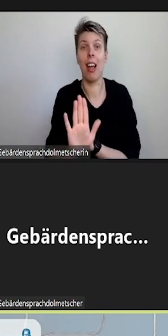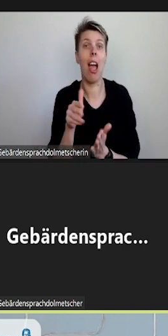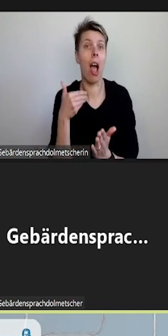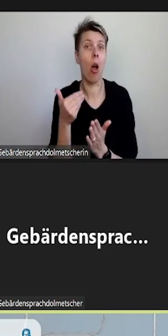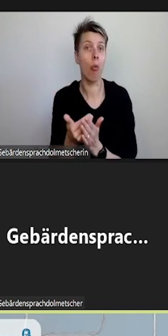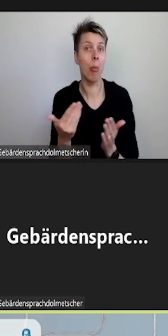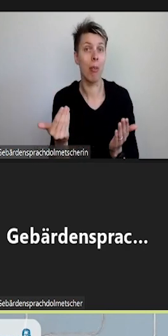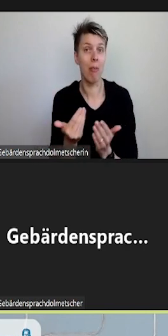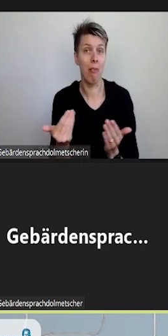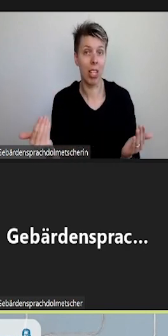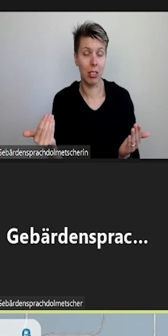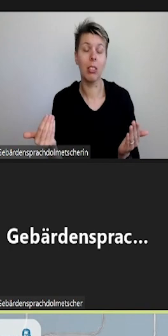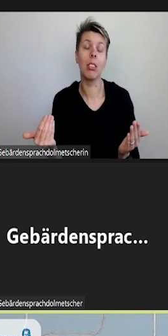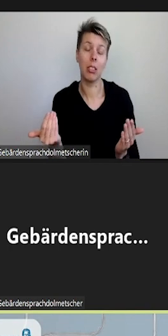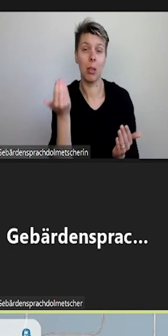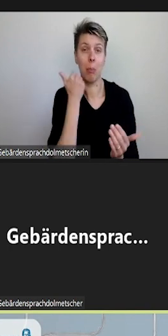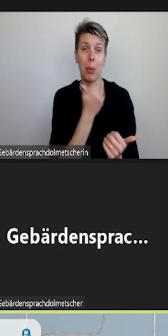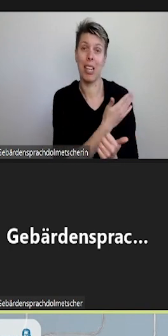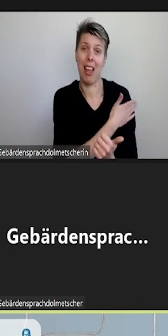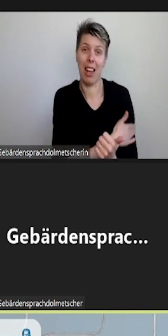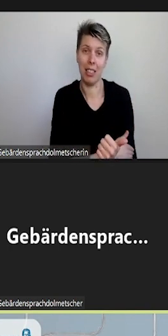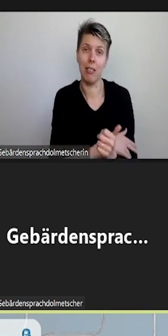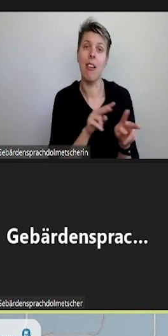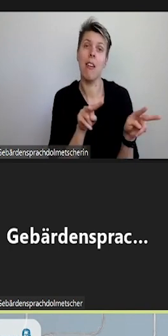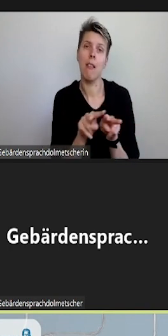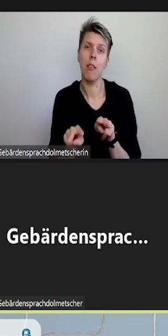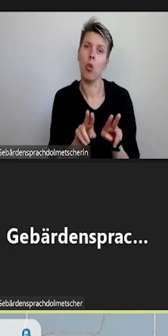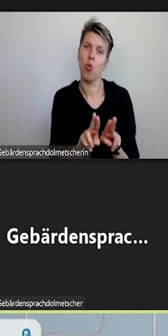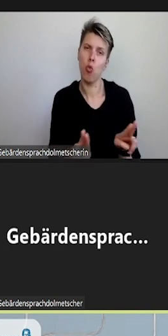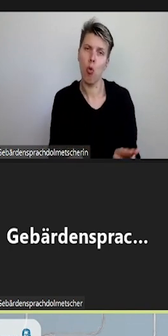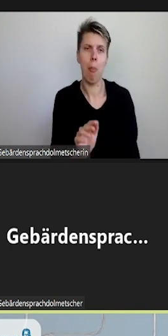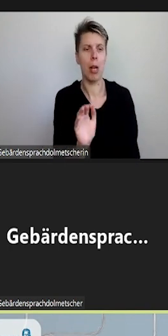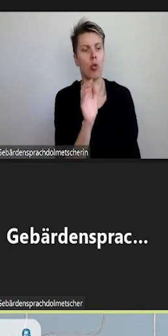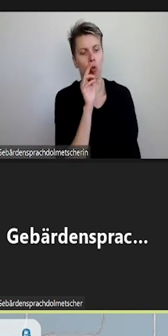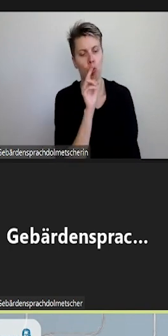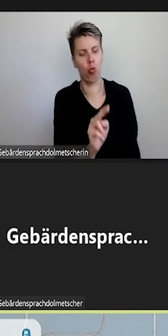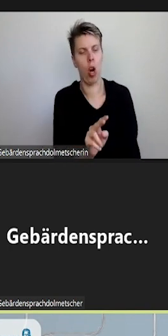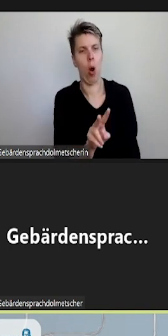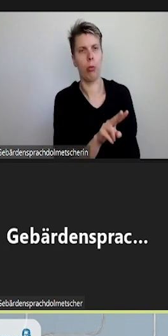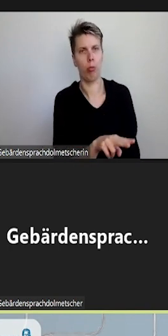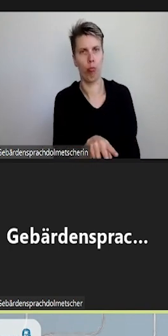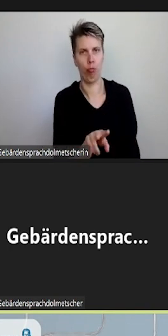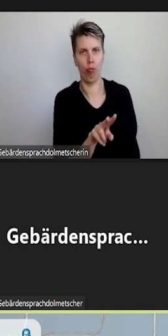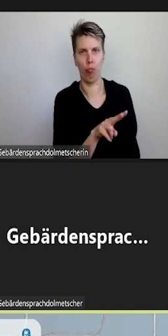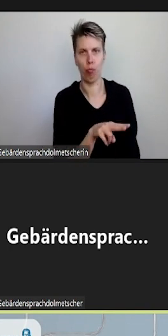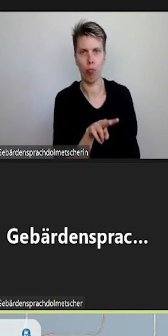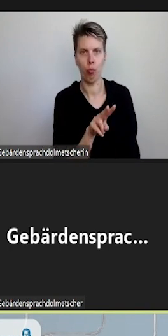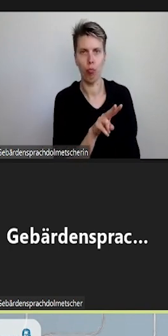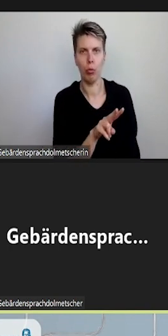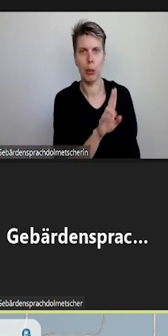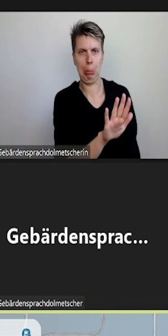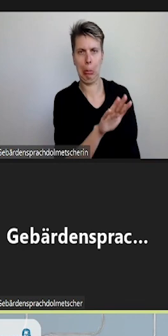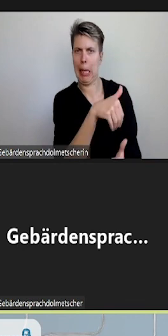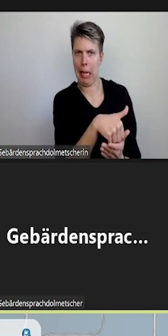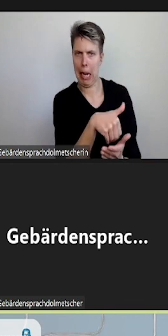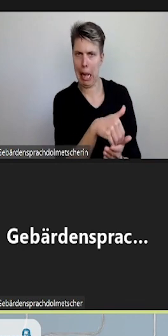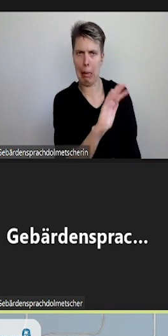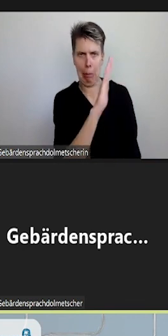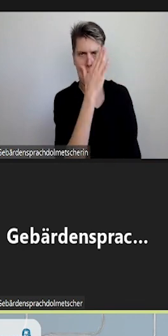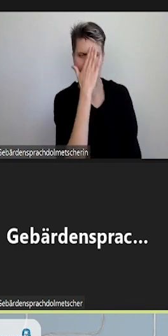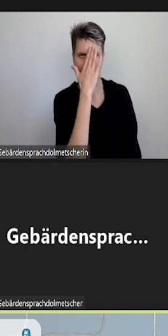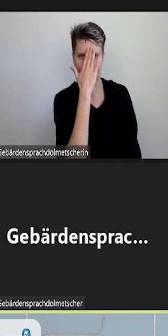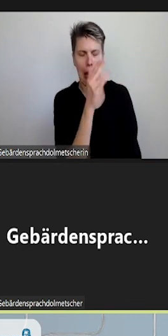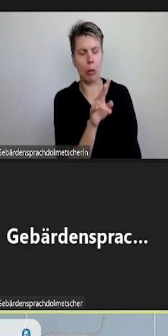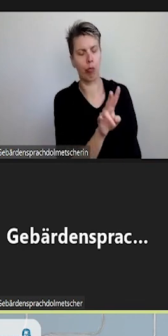ist es, zum einen, sich das Video erst mal anzuschauen, damit Sie die Inhalte kennen und dann